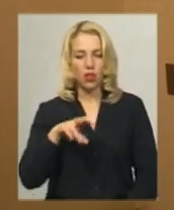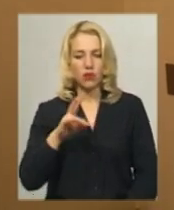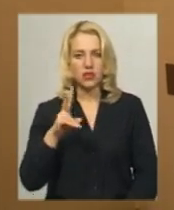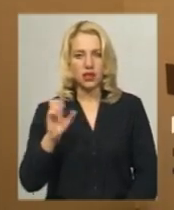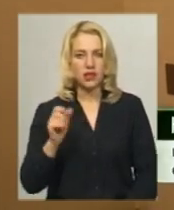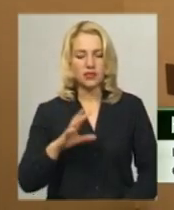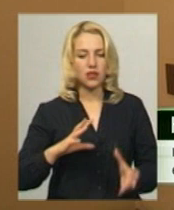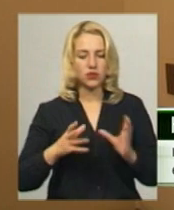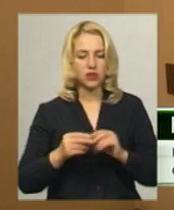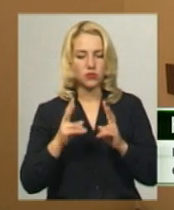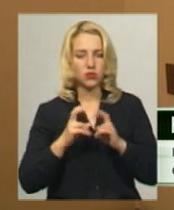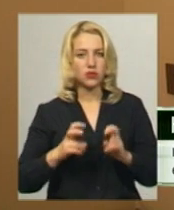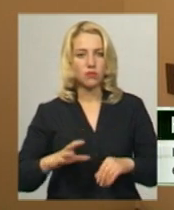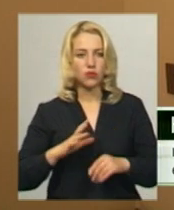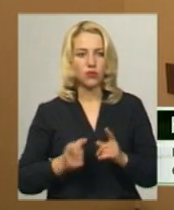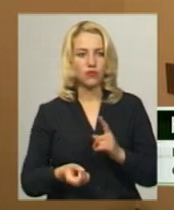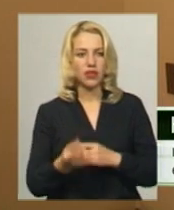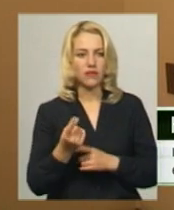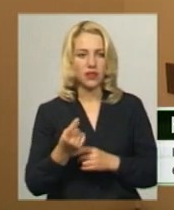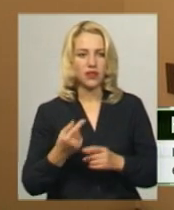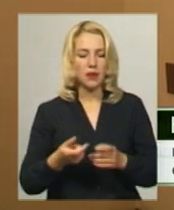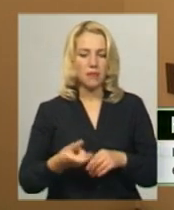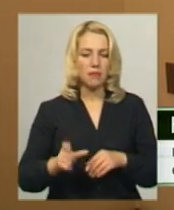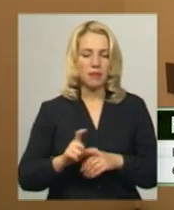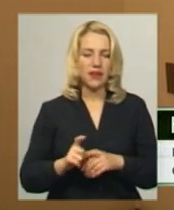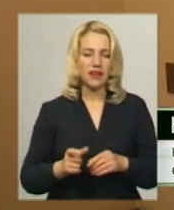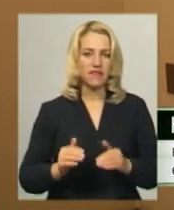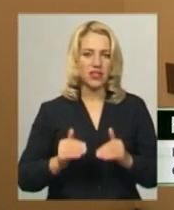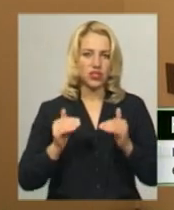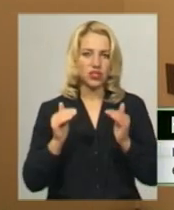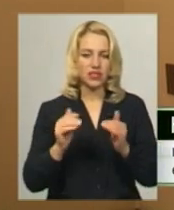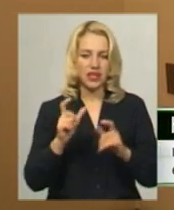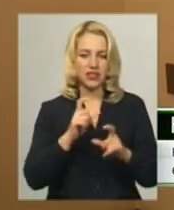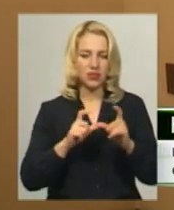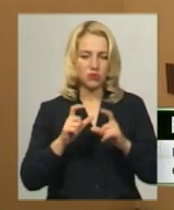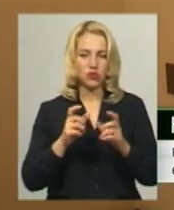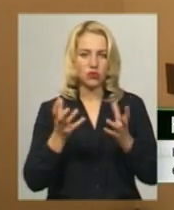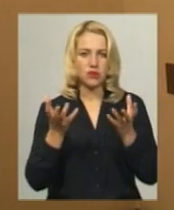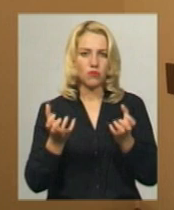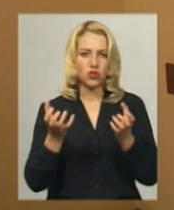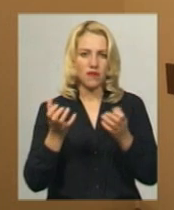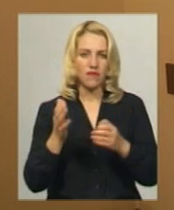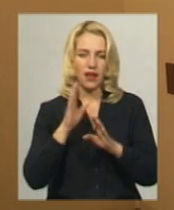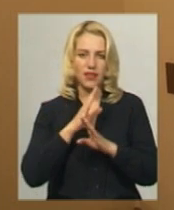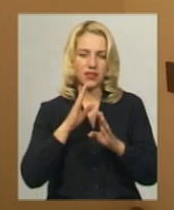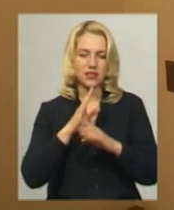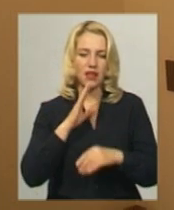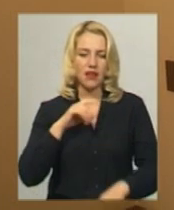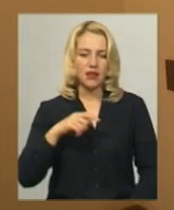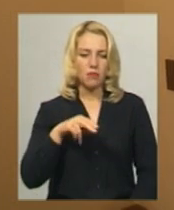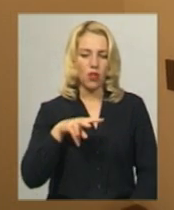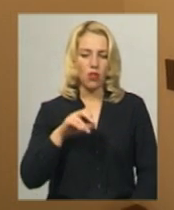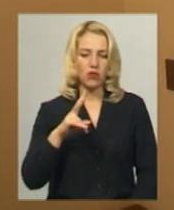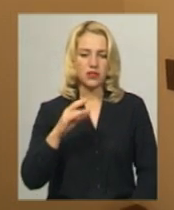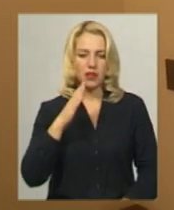результатами досліджень було виявлено перевищення хімічного споживання кисню у річки Плоскій, ближче